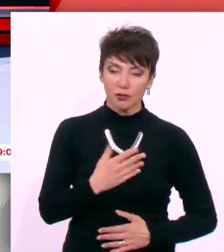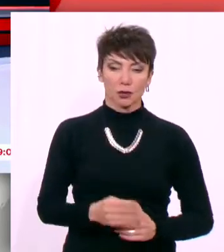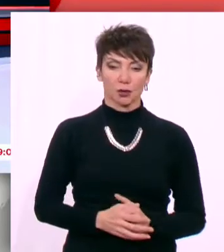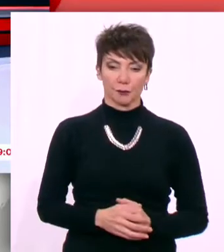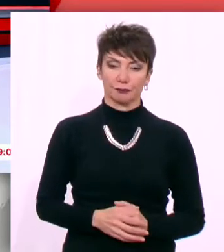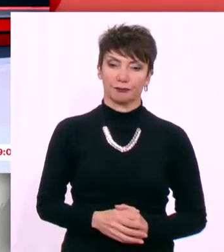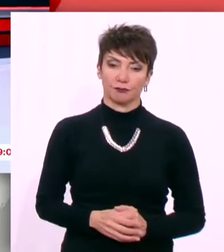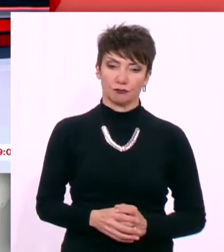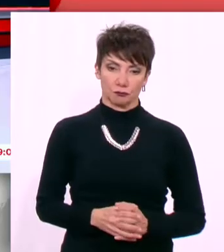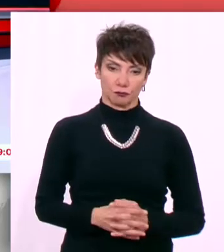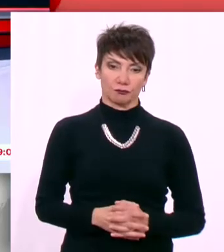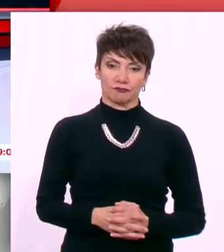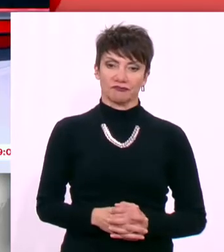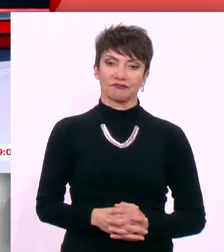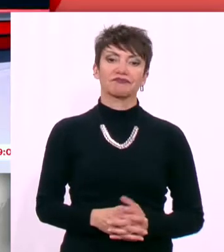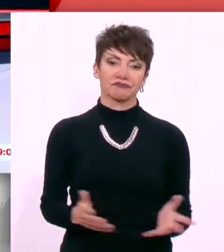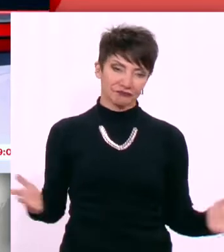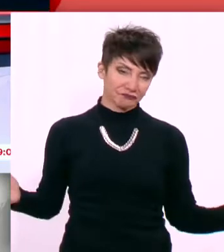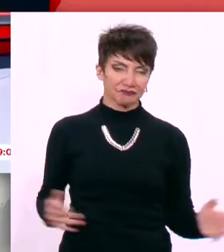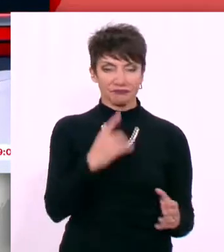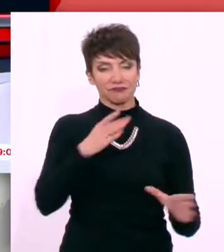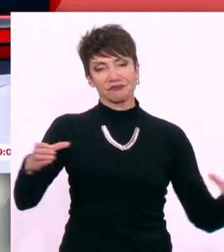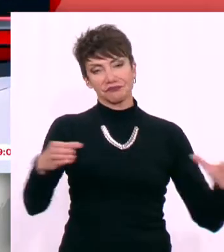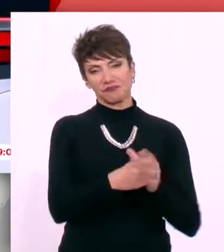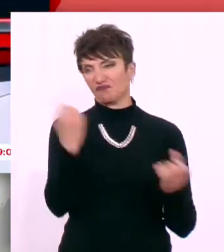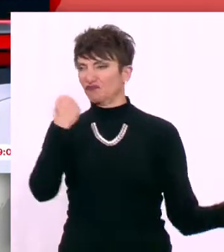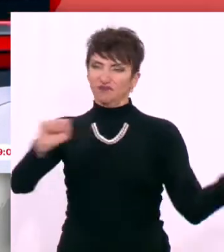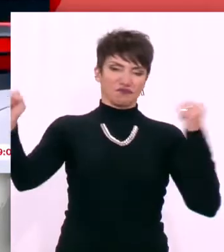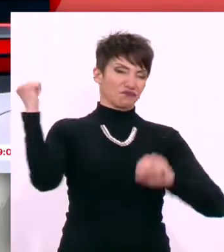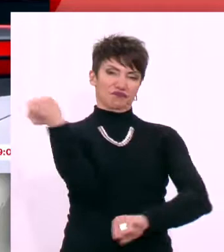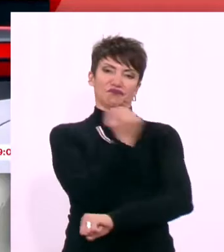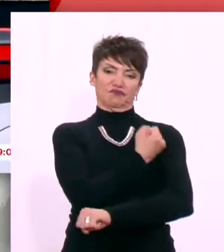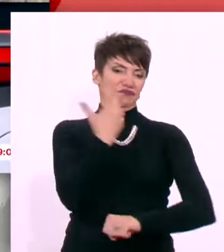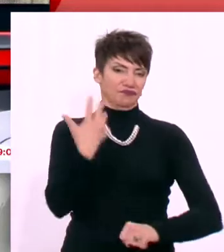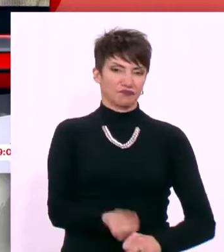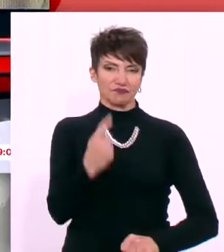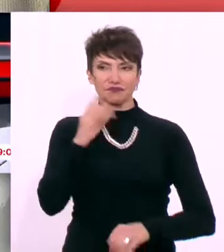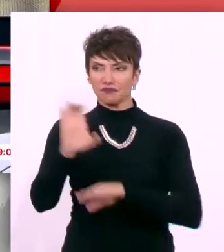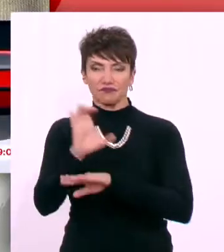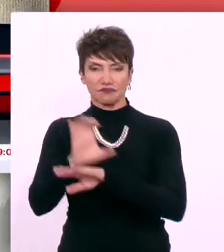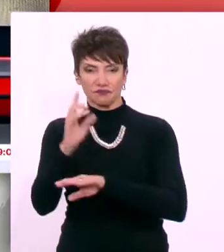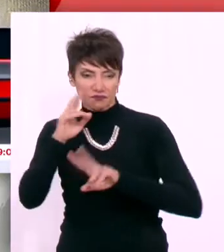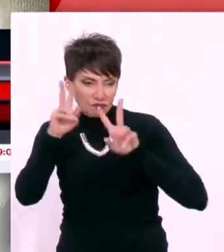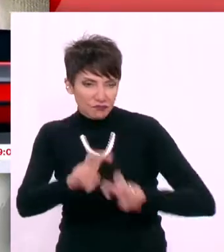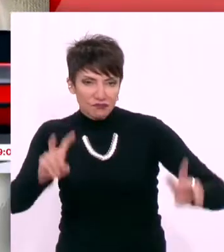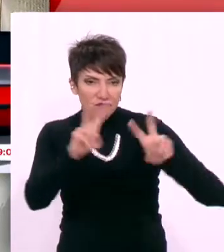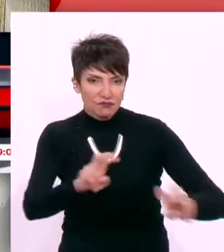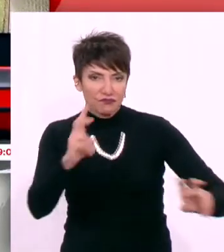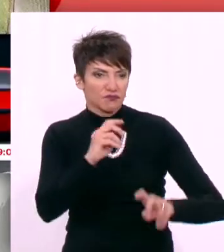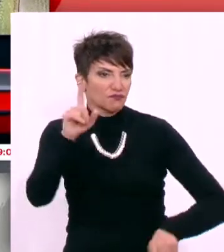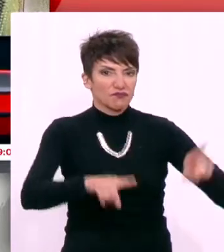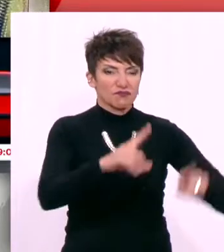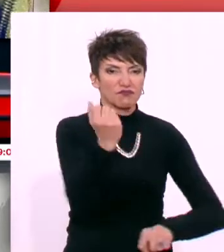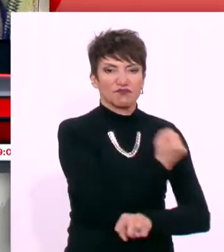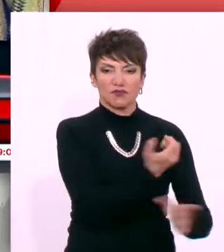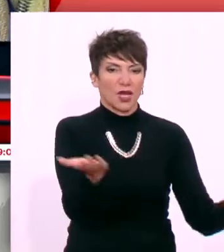Τώρα το δρόμο της δικαιοσύνης έχουν πάρει καταγγελίες για τη δράση ομάδων αρνητών. Η Διοξηλεκτρονικού Εγκλήματος στέλνει στον Ισαγγελία στοιχεία για αντιεμβολιαστές